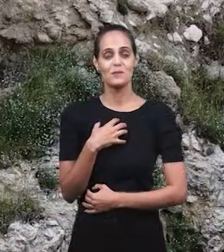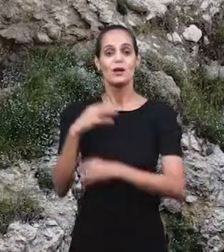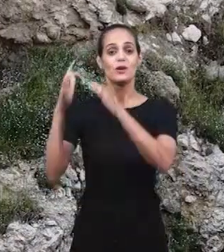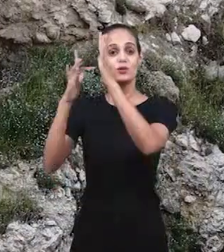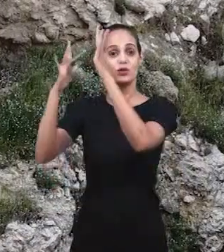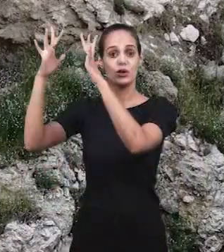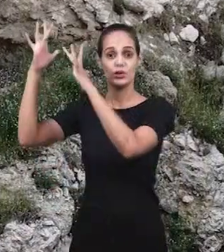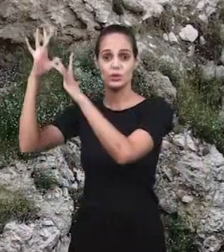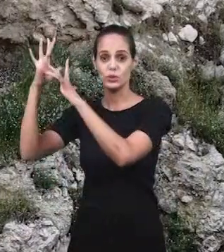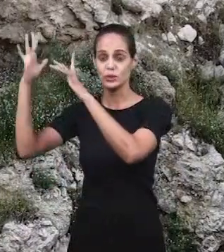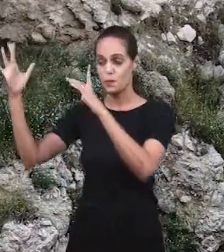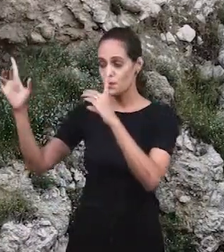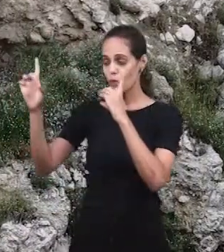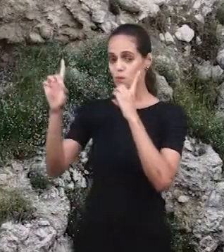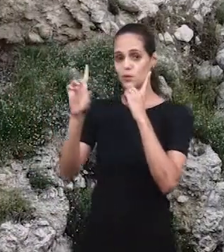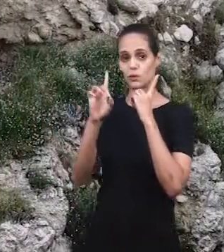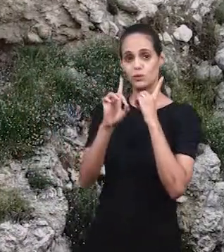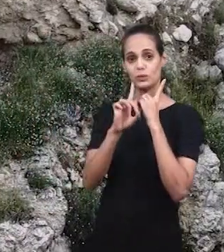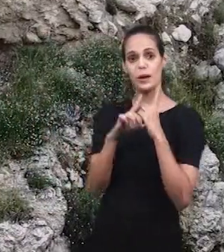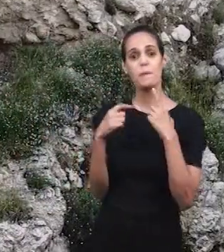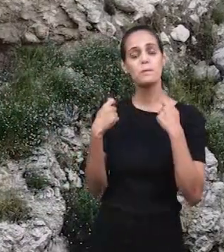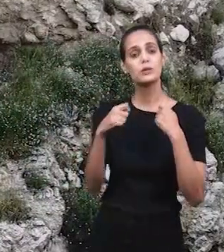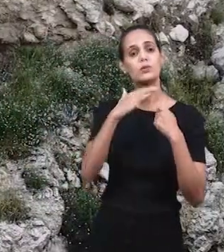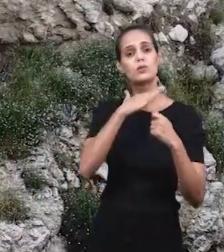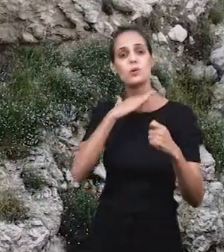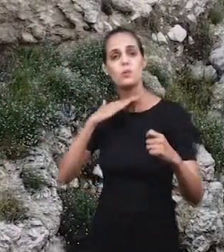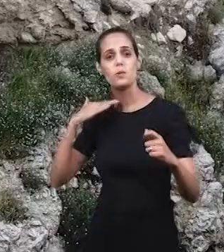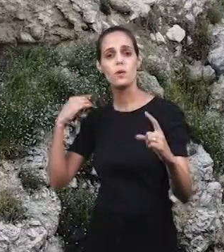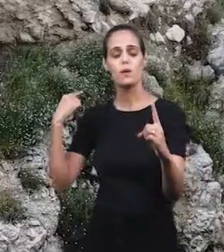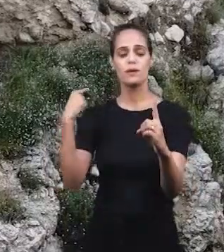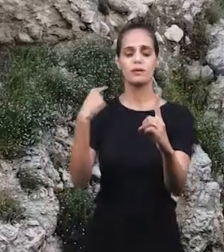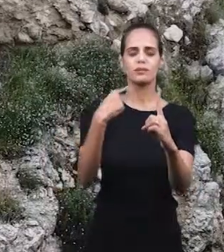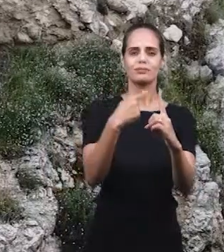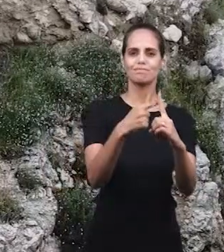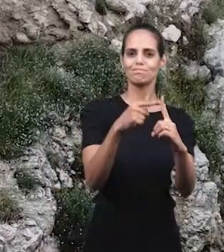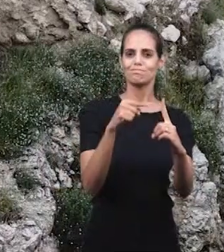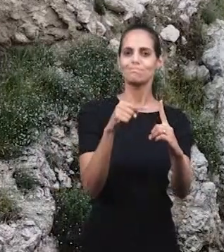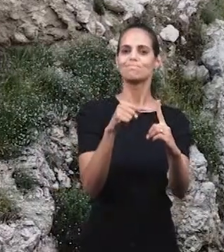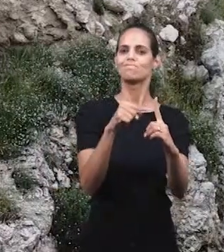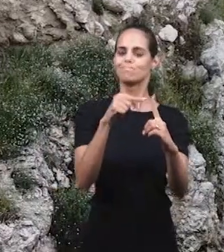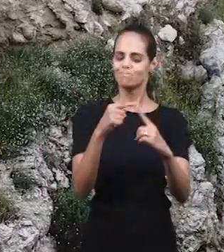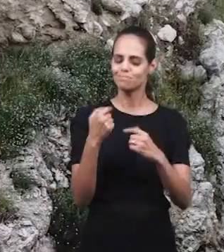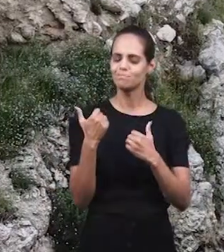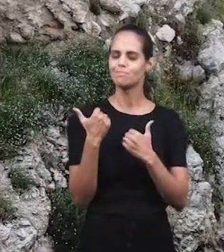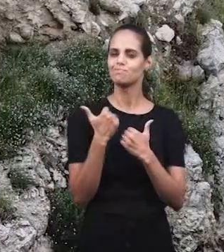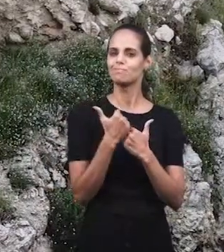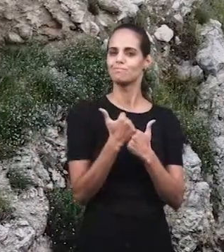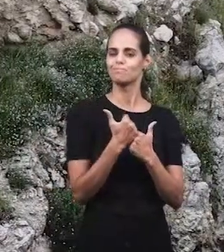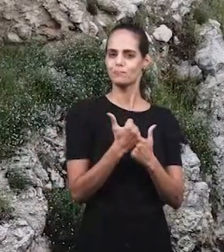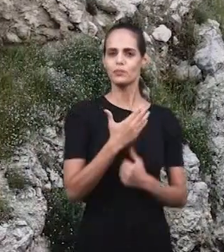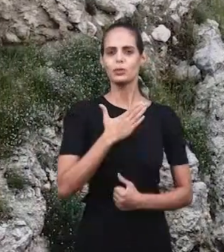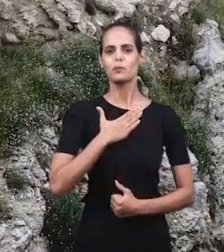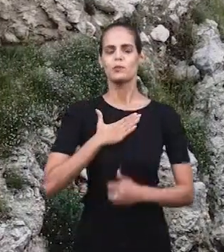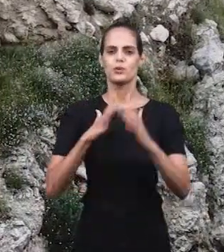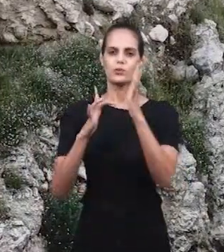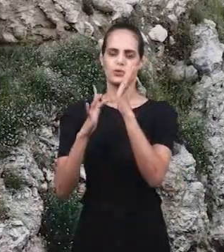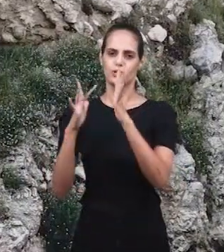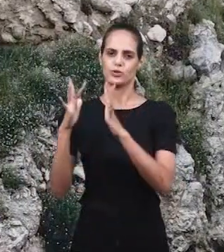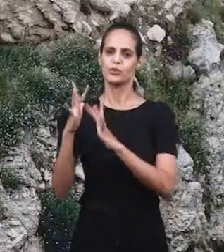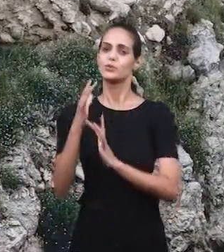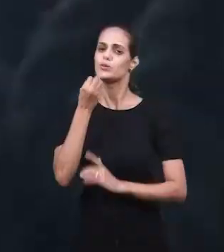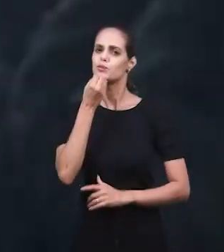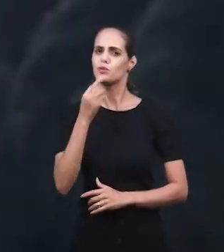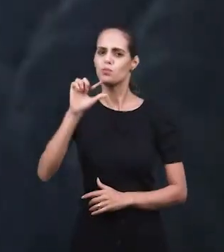Чтобы найти меня, он утерял свою жизнь, мой Иисус, добрый пастырь,